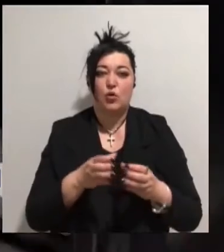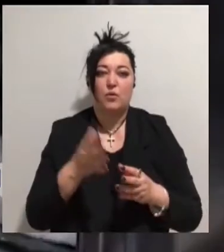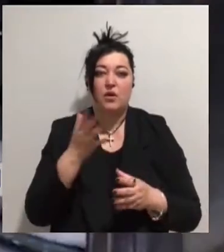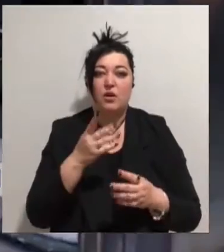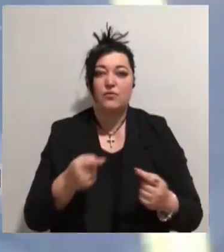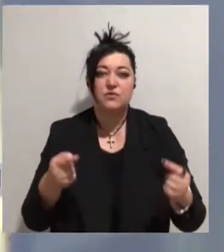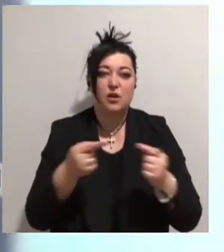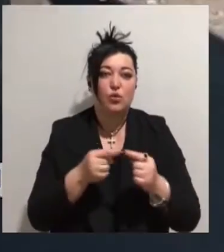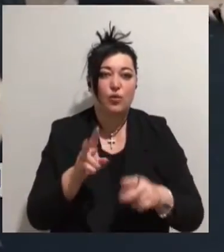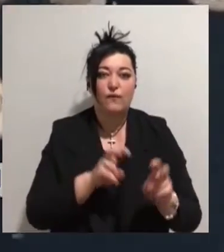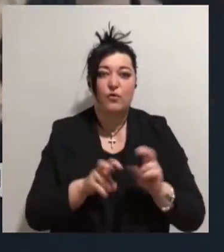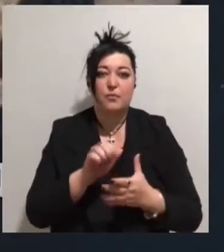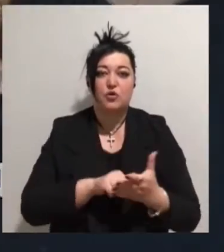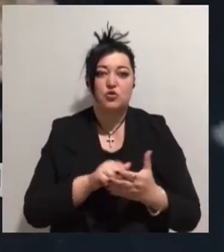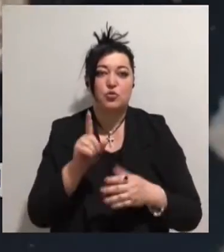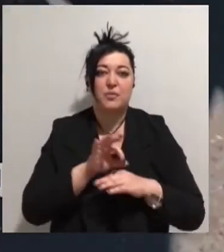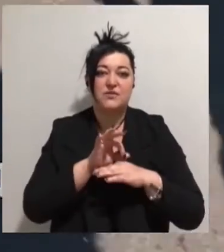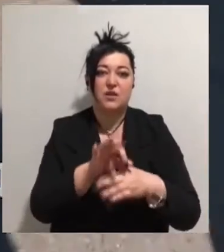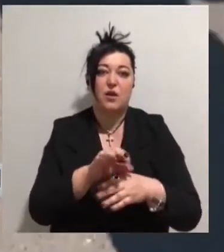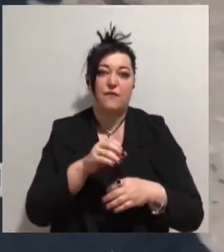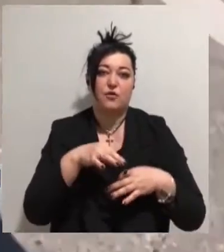призвела до дорожньої транспортної пригоди.